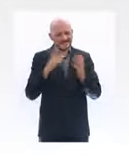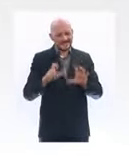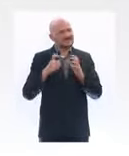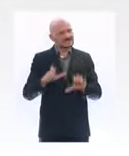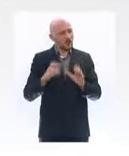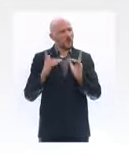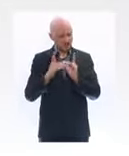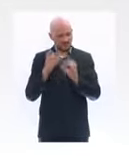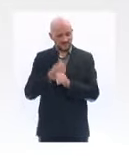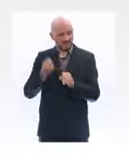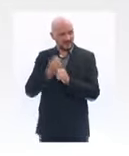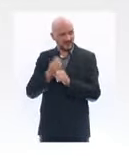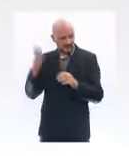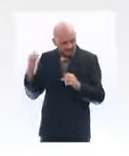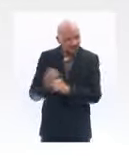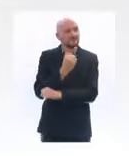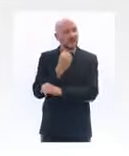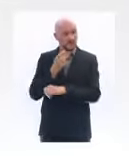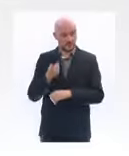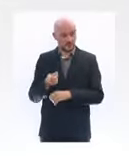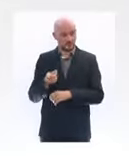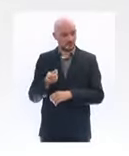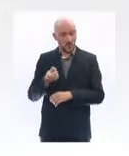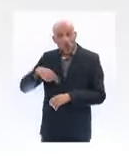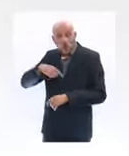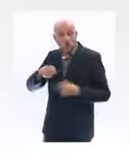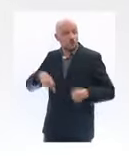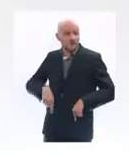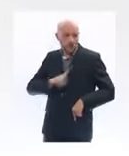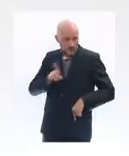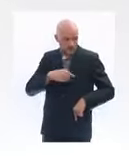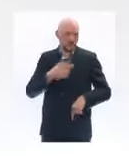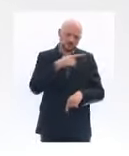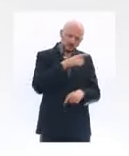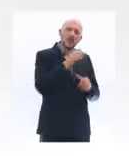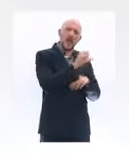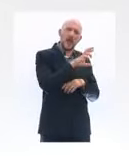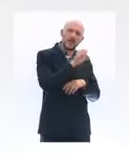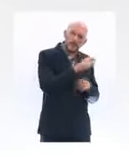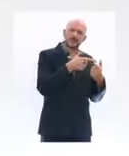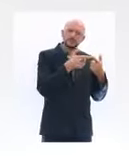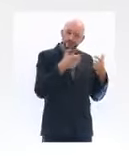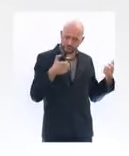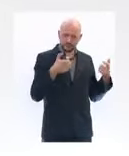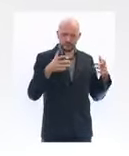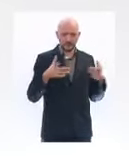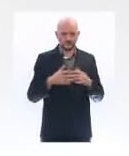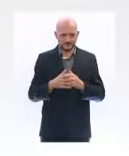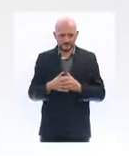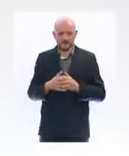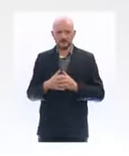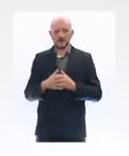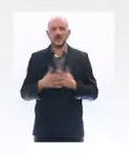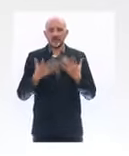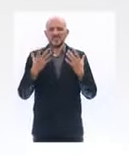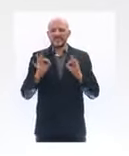monde hospitalier, des agences régionales de santé qui ont réussi. Comment est-ce qu'ils l'ont fait ? Ils sont partis de 5 000, ils sont montés à 10 700. 45 %